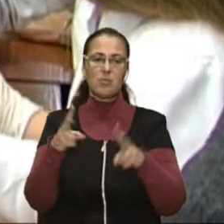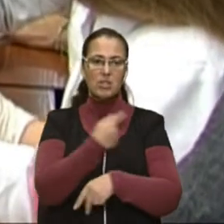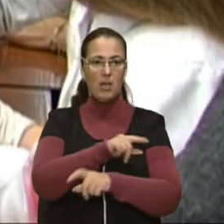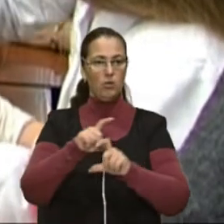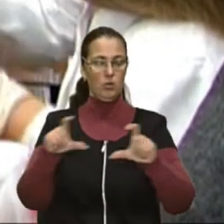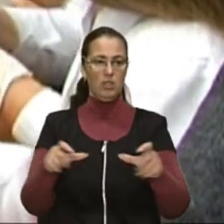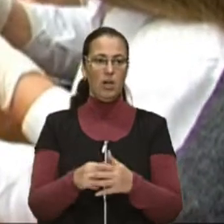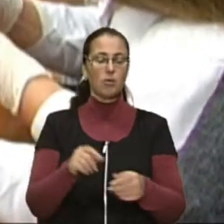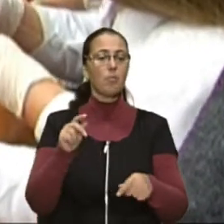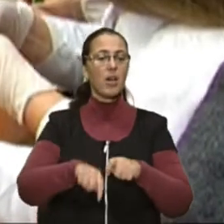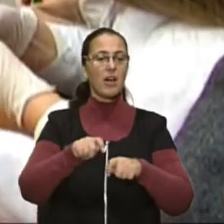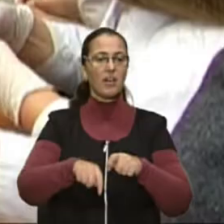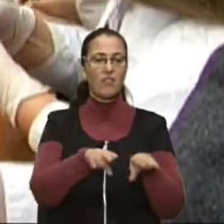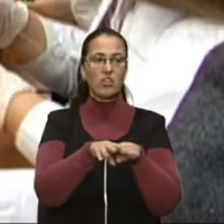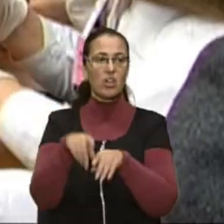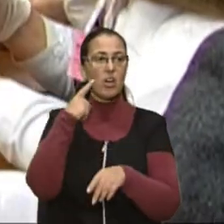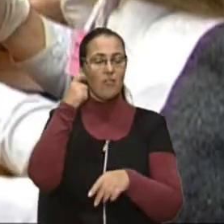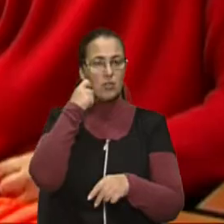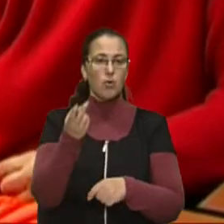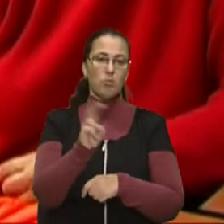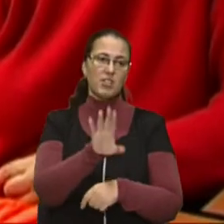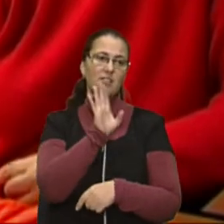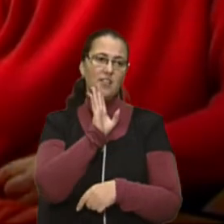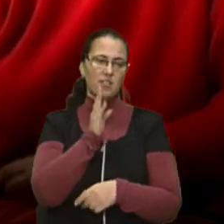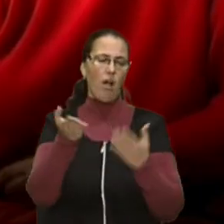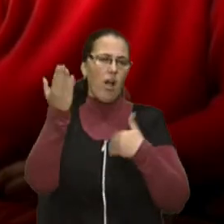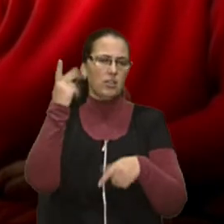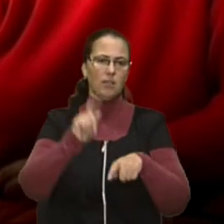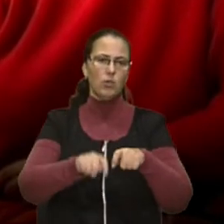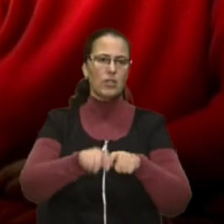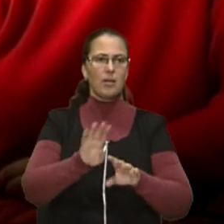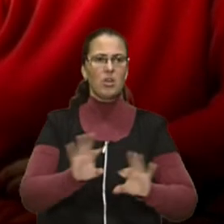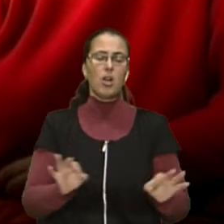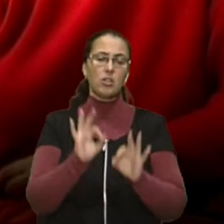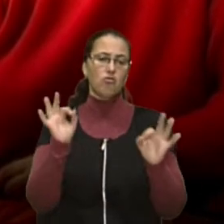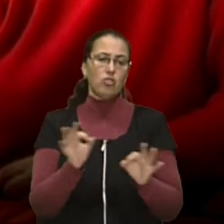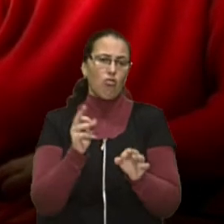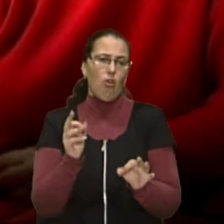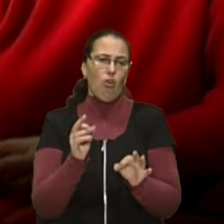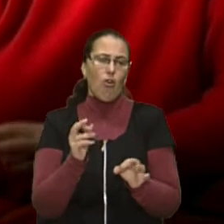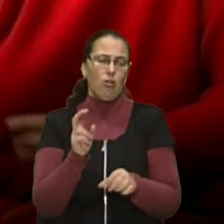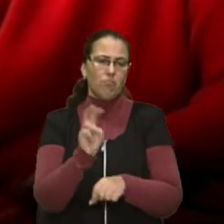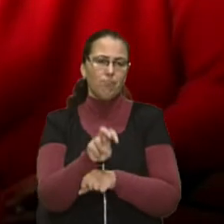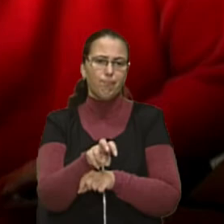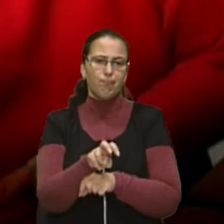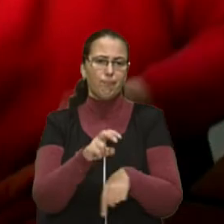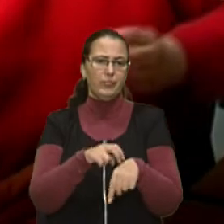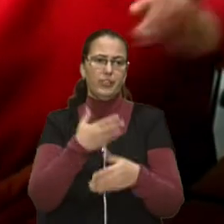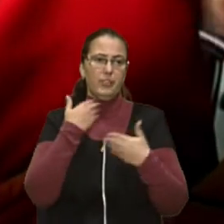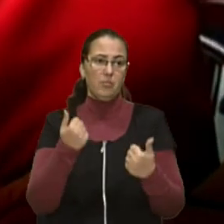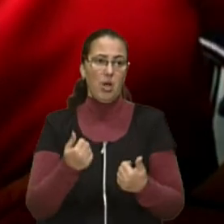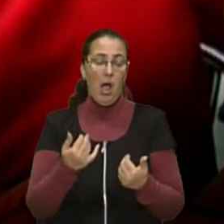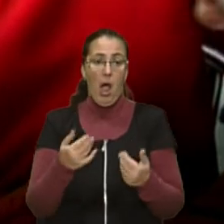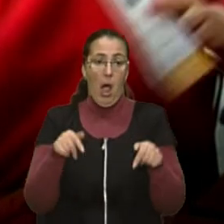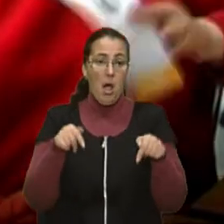Перевірити рівень цукру в крові прийшла Марія Хомик. Давно не міряла нічого, не до лікаря не ходжу, а тут рано така